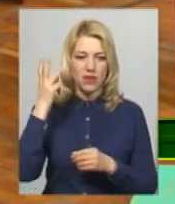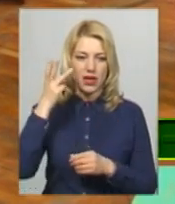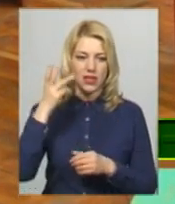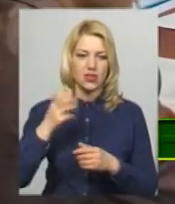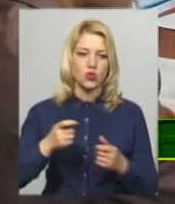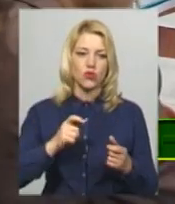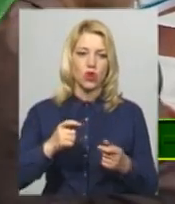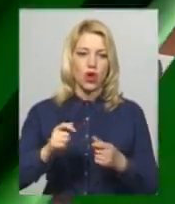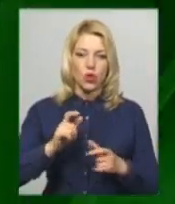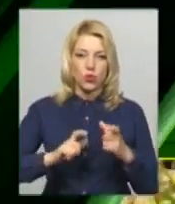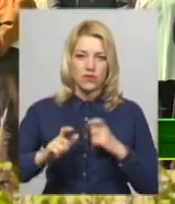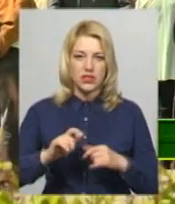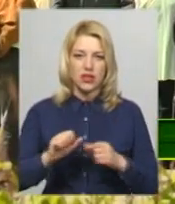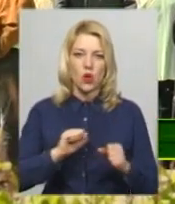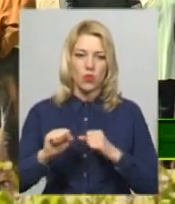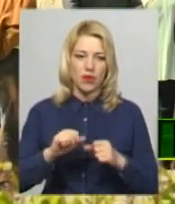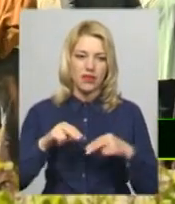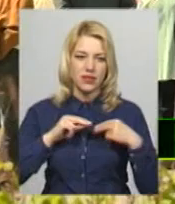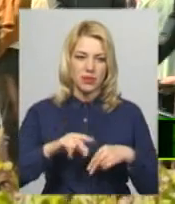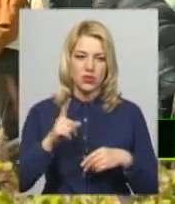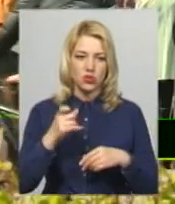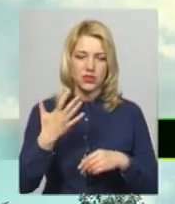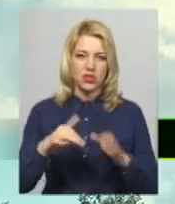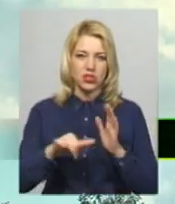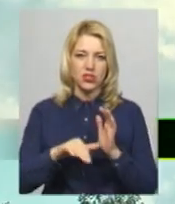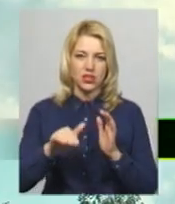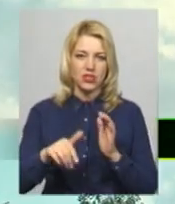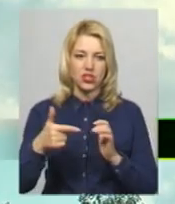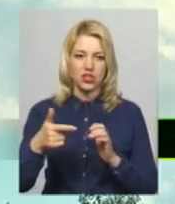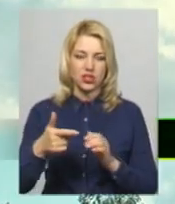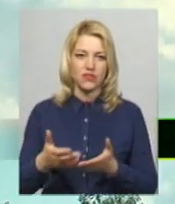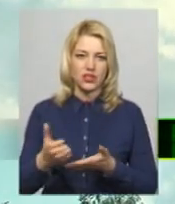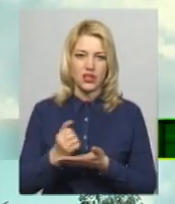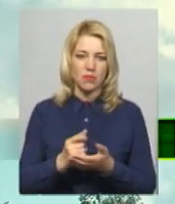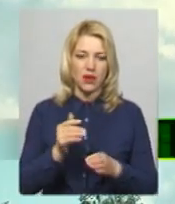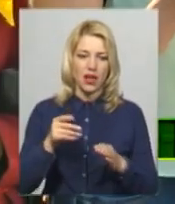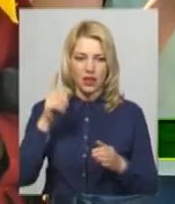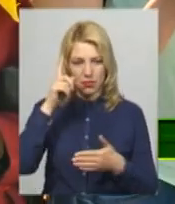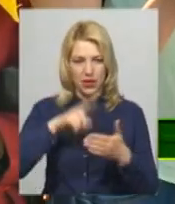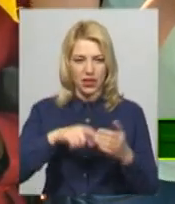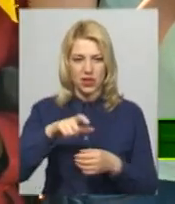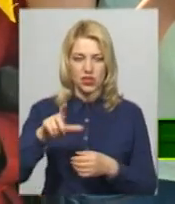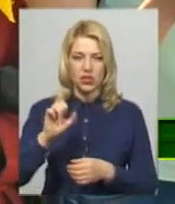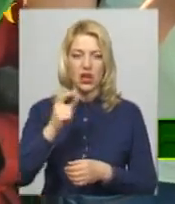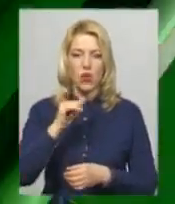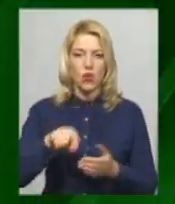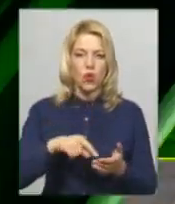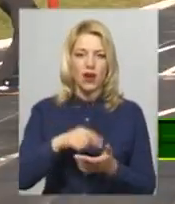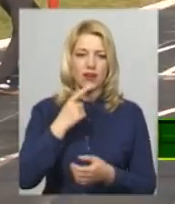управління та права. 156 тисяч гривень зібрали прихожани церкви на статую Діви Марії у Красилові.